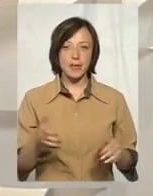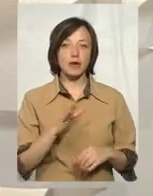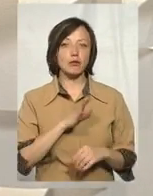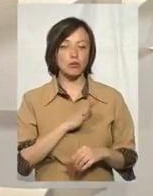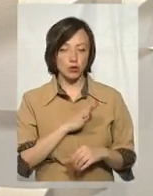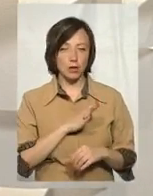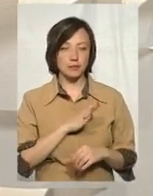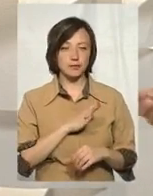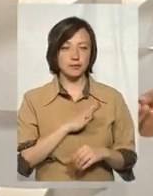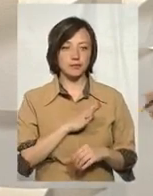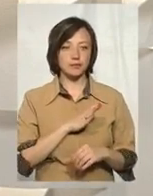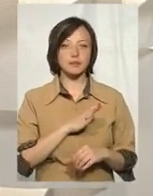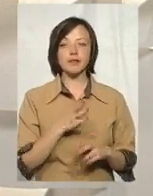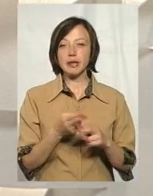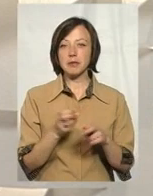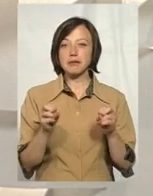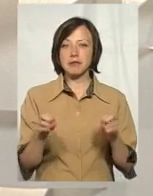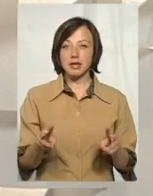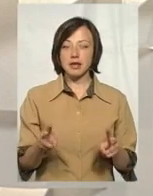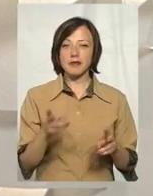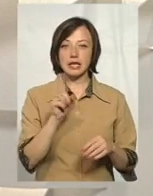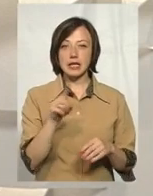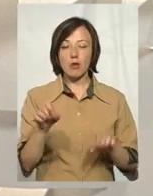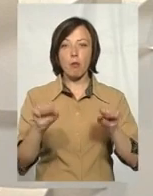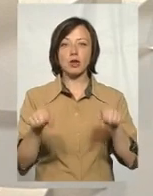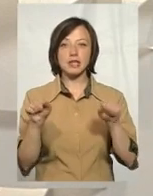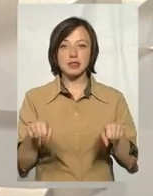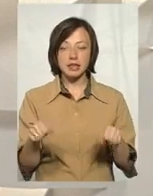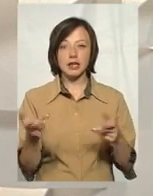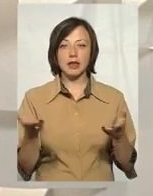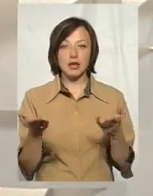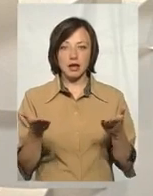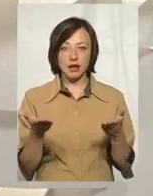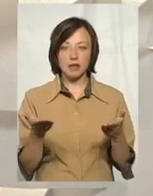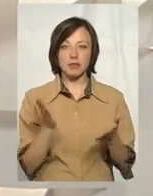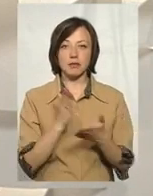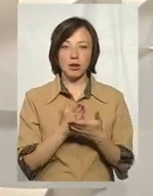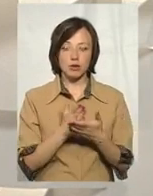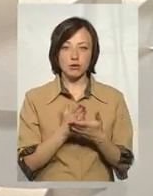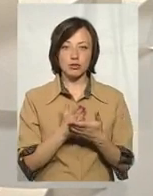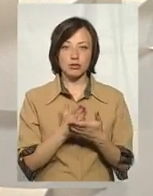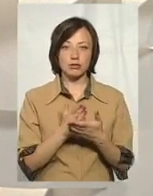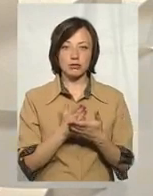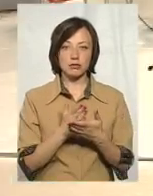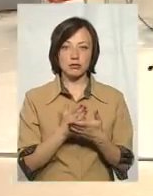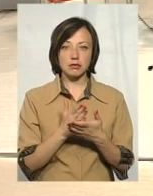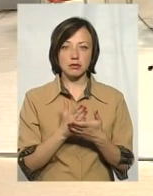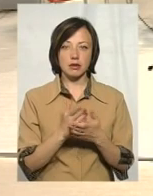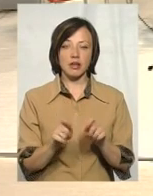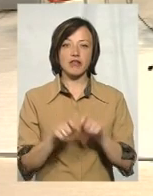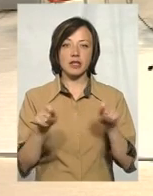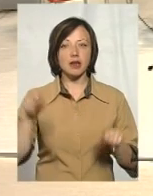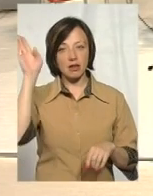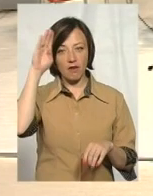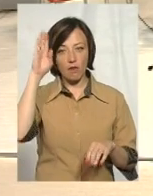убезпечені від тих потенційних небезпек, які несуть отакі відкриті